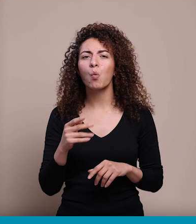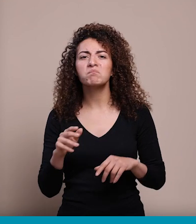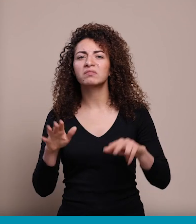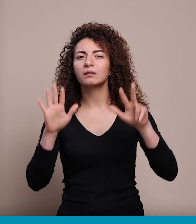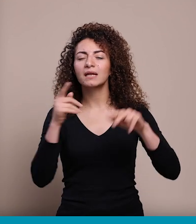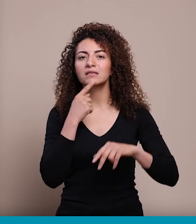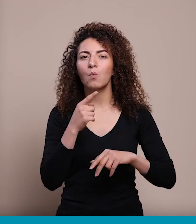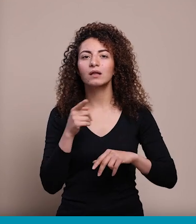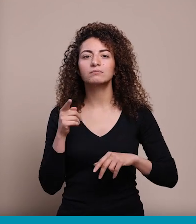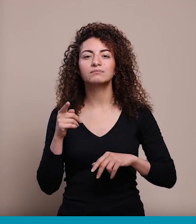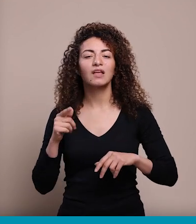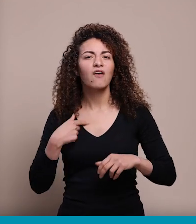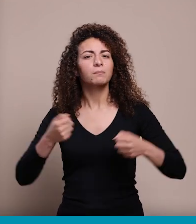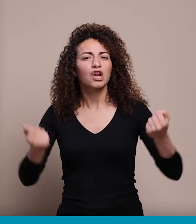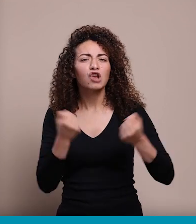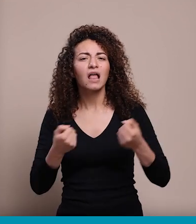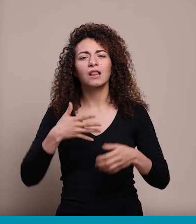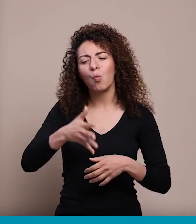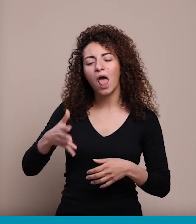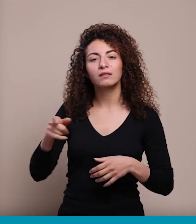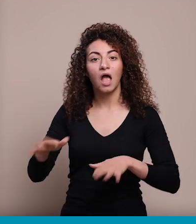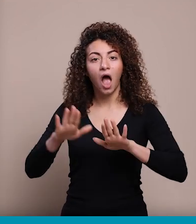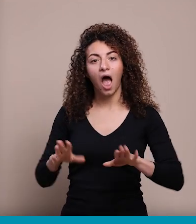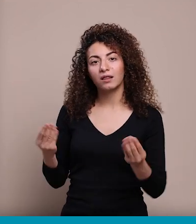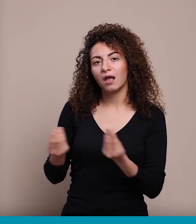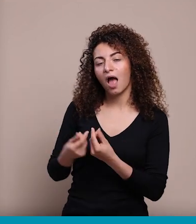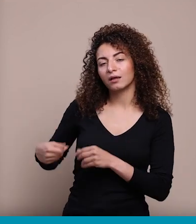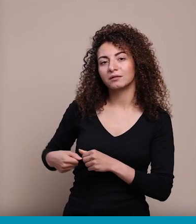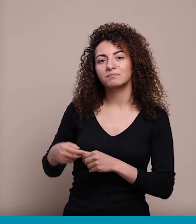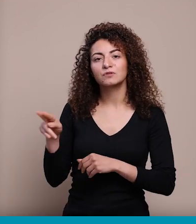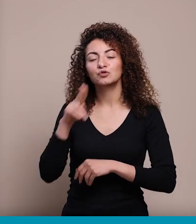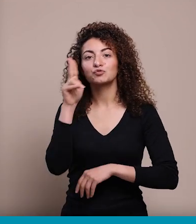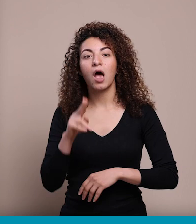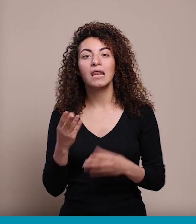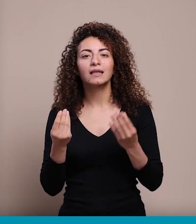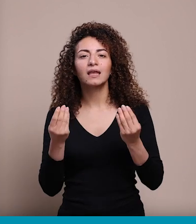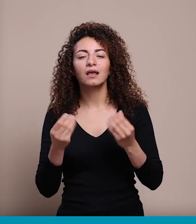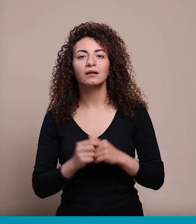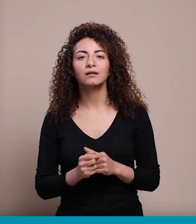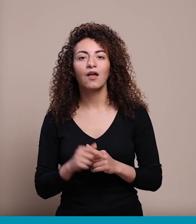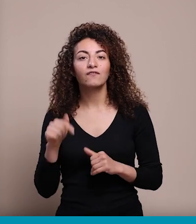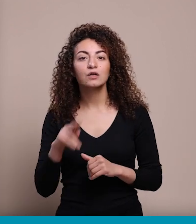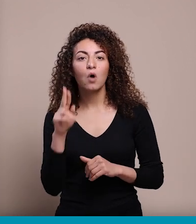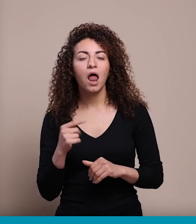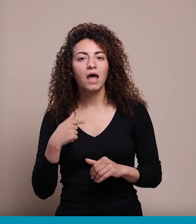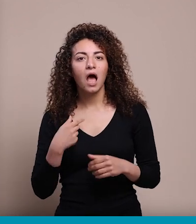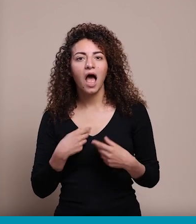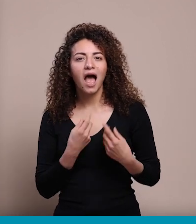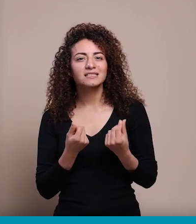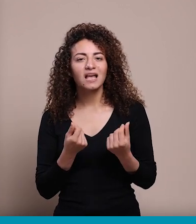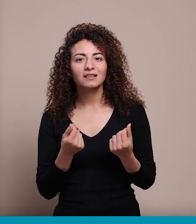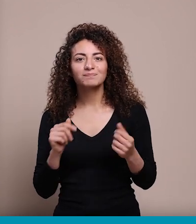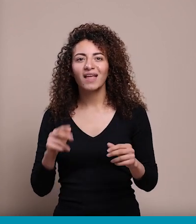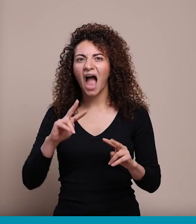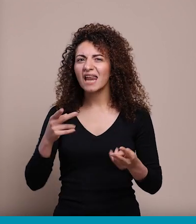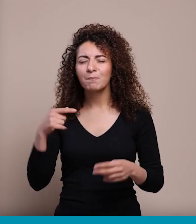-8 سنين كنا هيك بأكتيفتي للأولاد وإجيت قاعدة تحدي صارت سألني كتير أسئلة والسؤال اللي خليني أستغرب